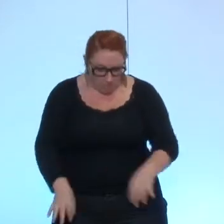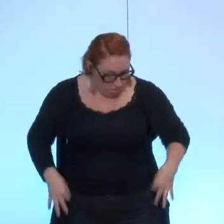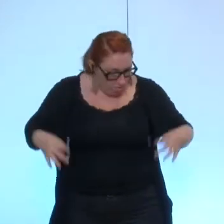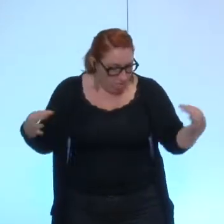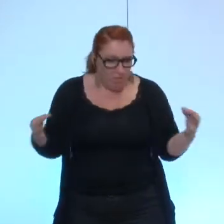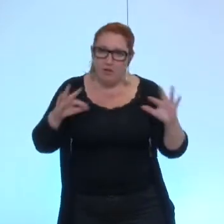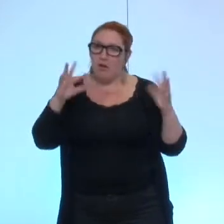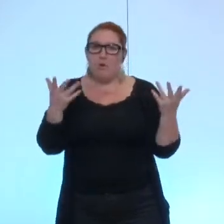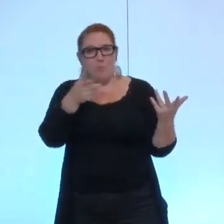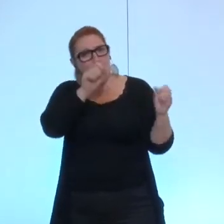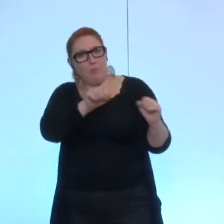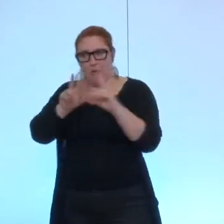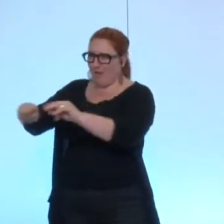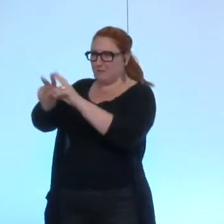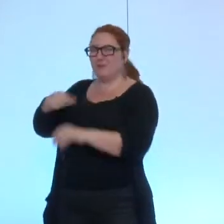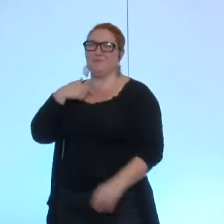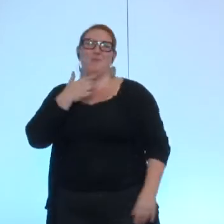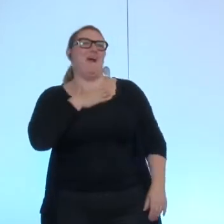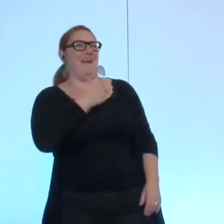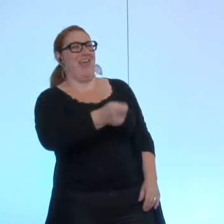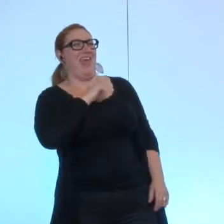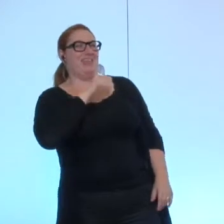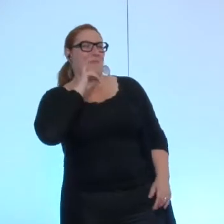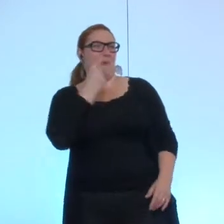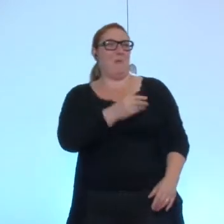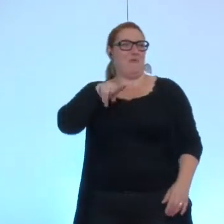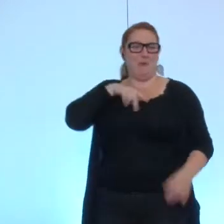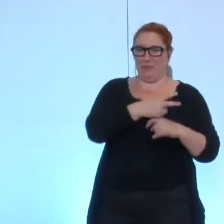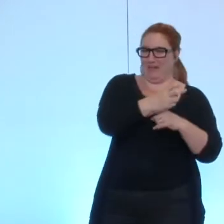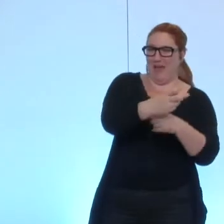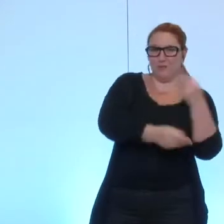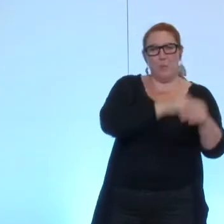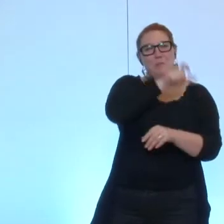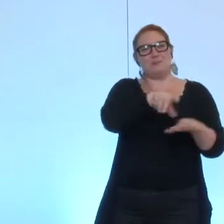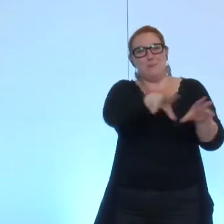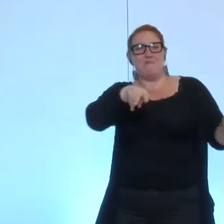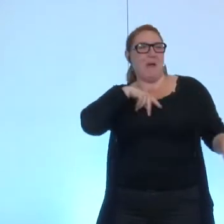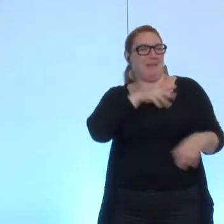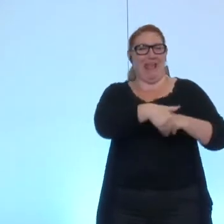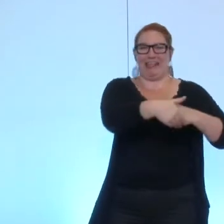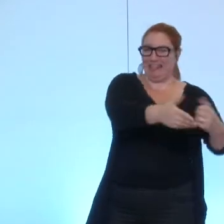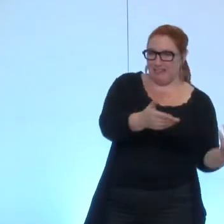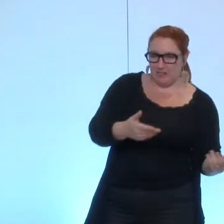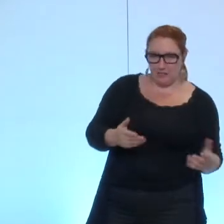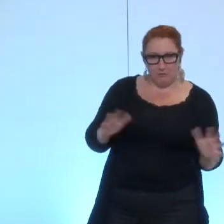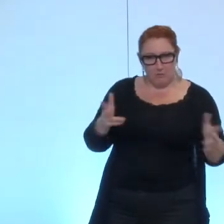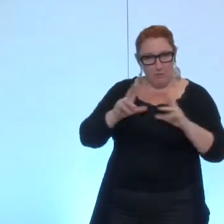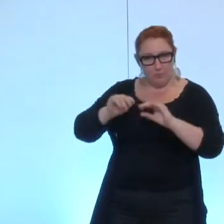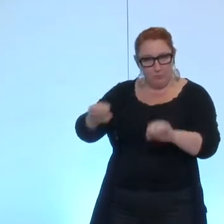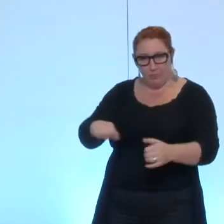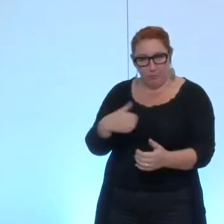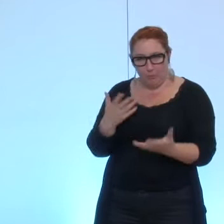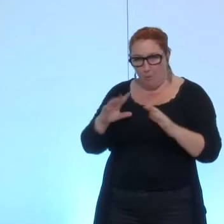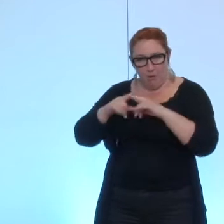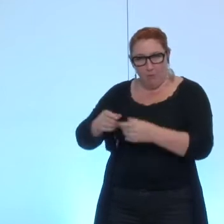aides pour financer la garde de leurs enfants ou l'assistance d'un membre de leur famille ? Vous avez voté en début